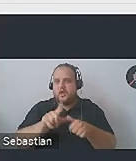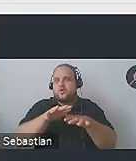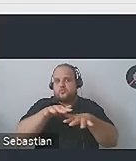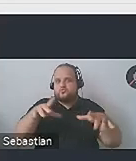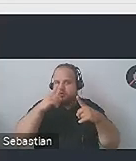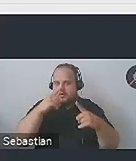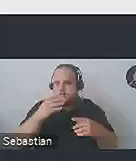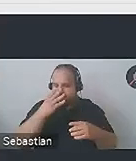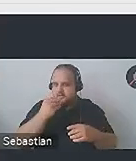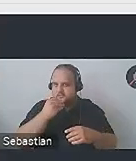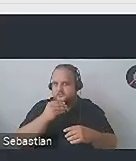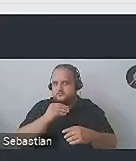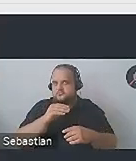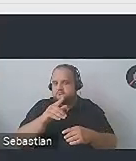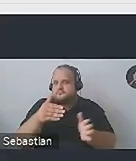ma znaczenie.